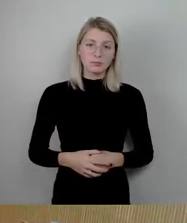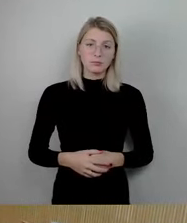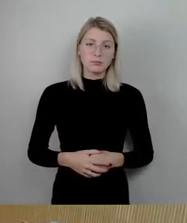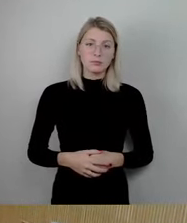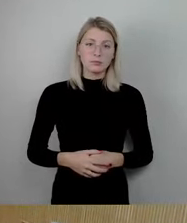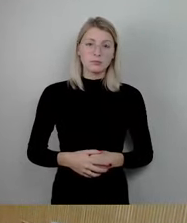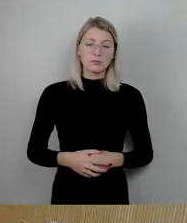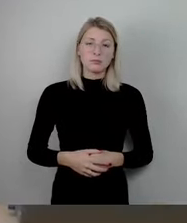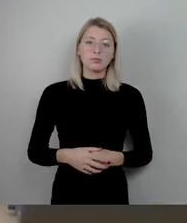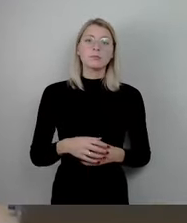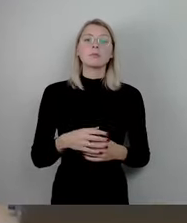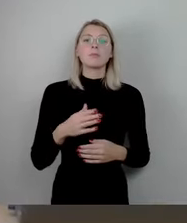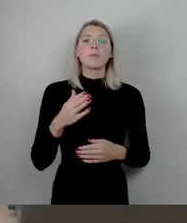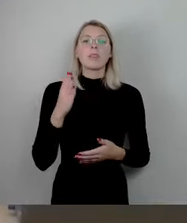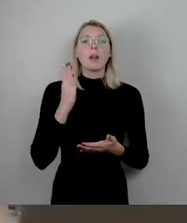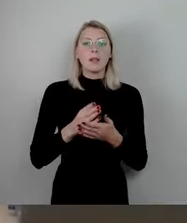Debatte beantragt.